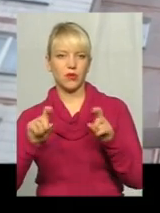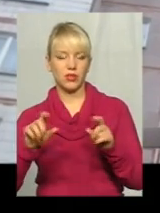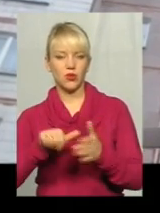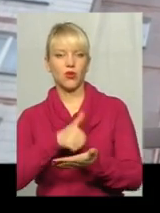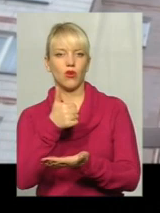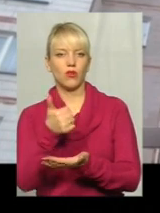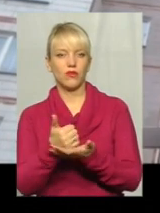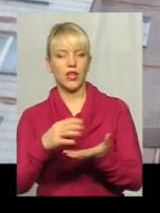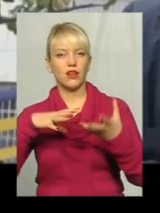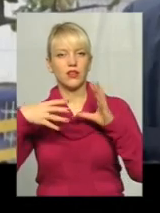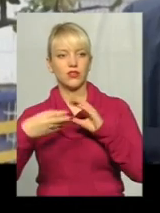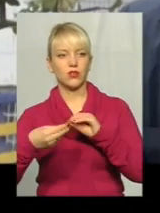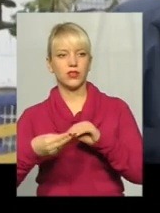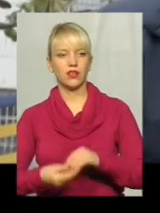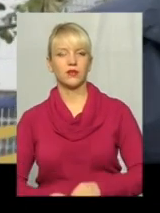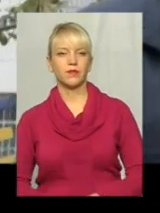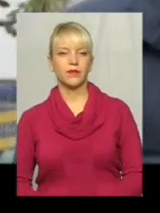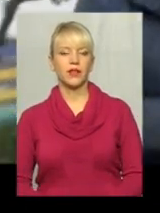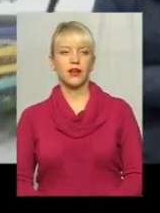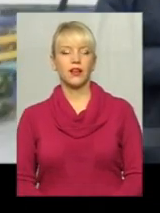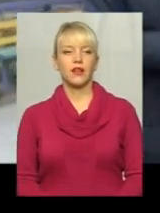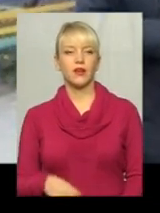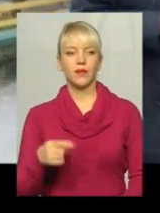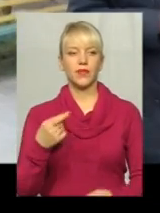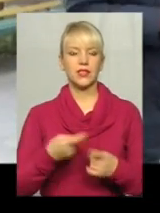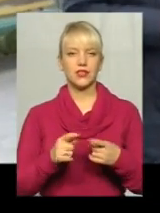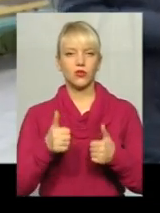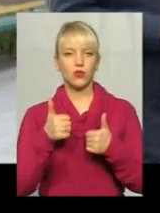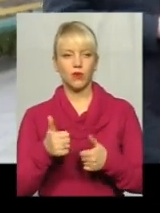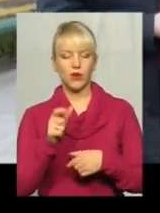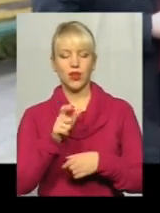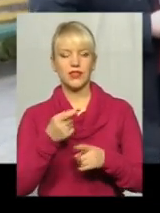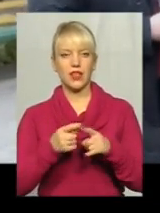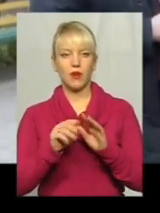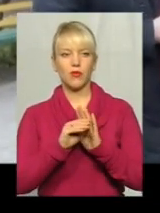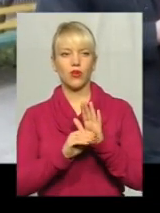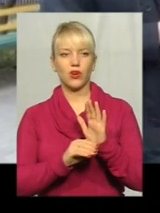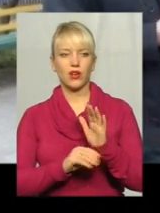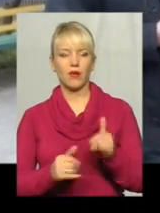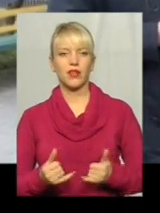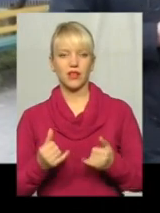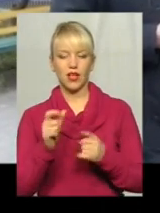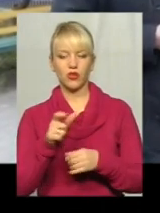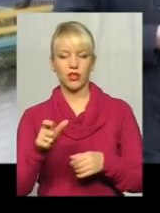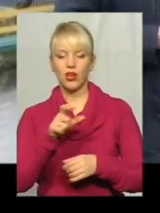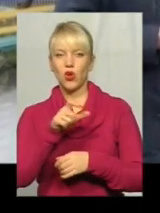головне – результат. Дуже добра програма для людей. Люди самі цього не потягнуть.